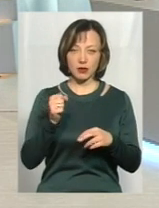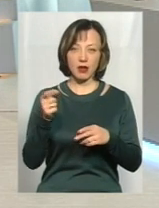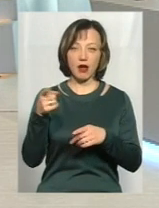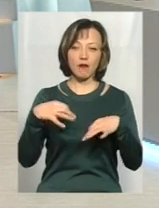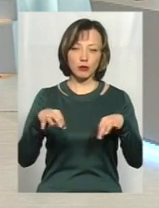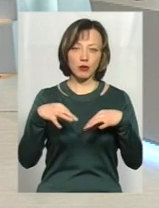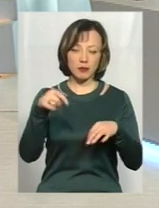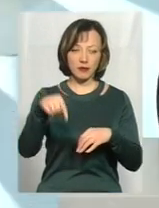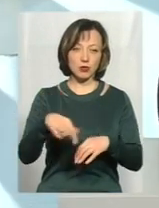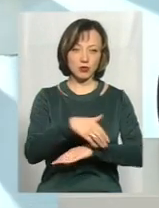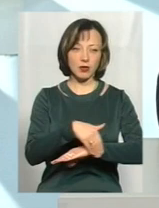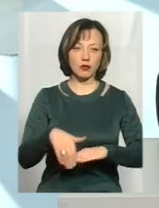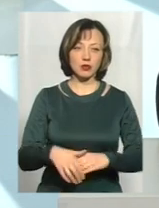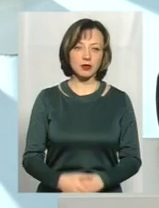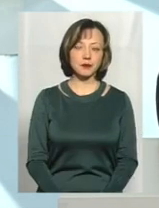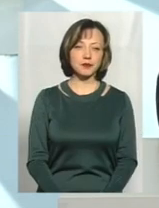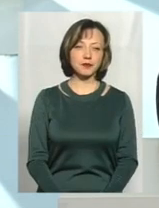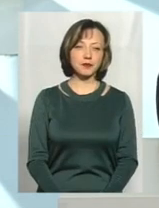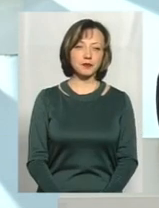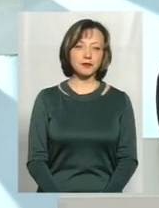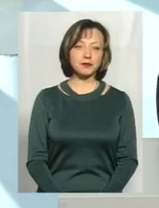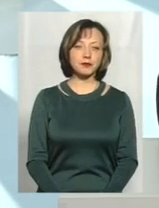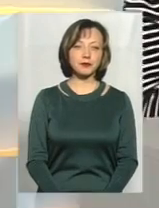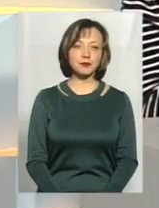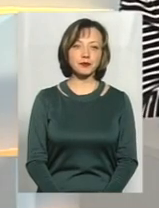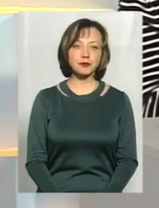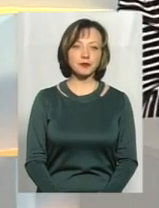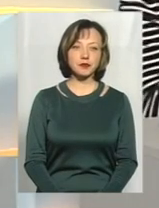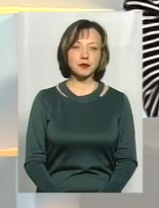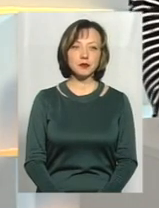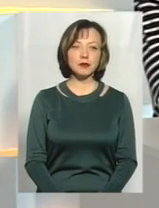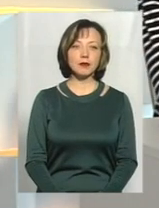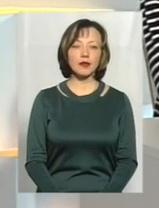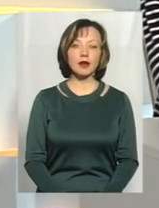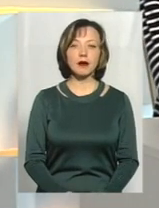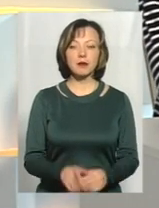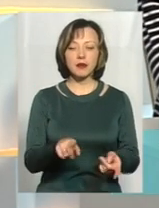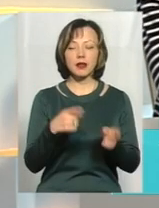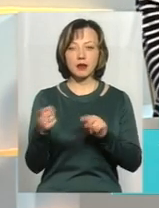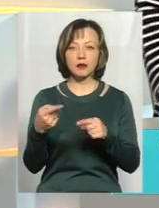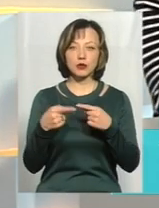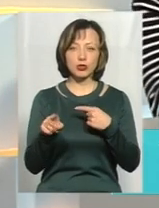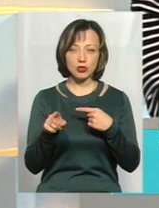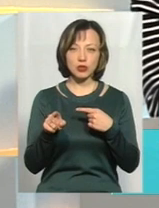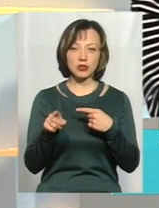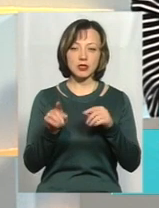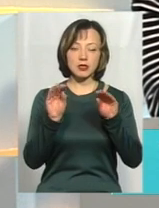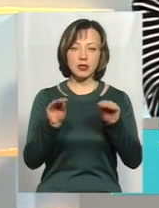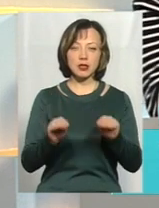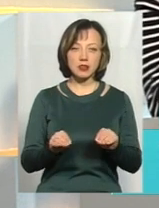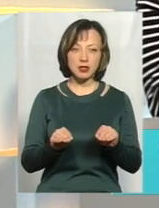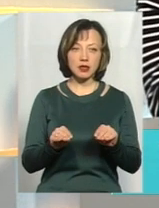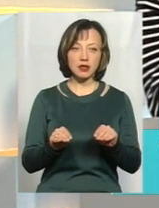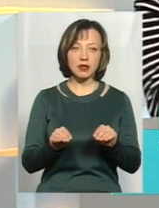автомобільні зуна вулиці. Ну, давайте трошки перейдемо до, все ж таки, інших цифр, до іншої статистики,